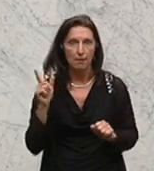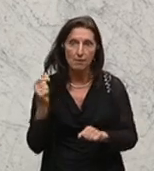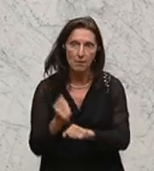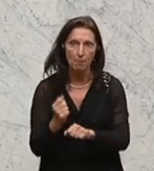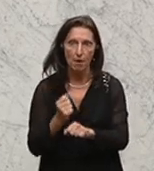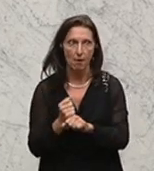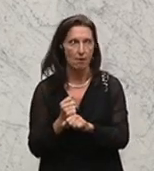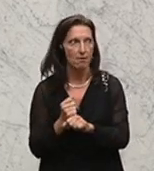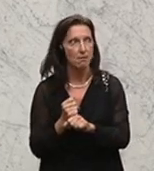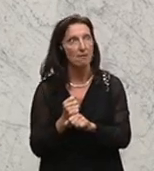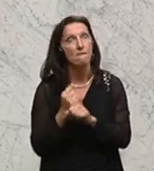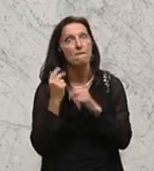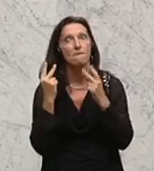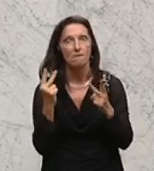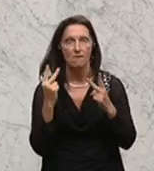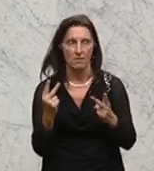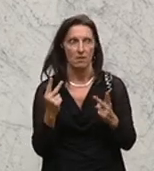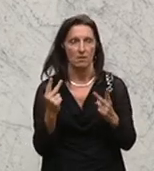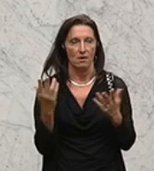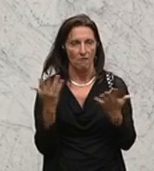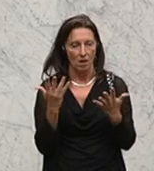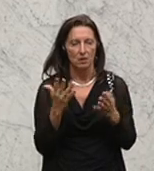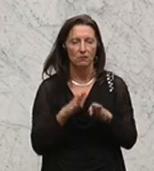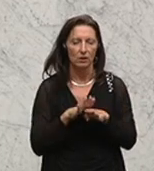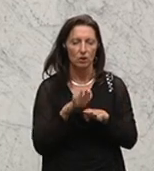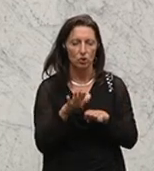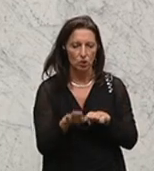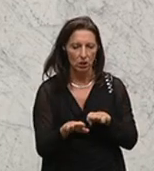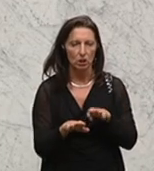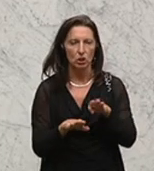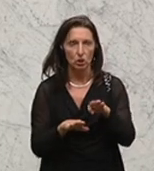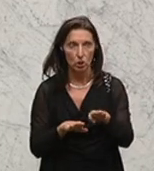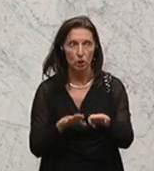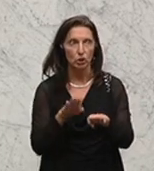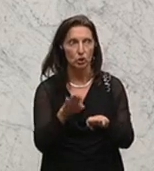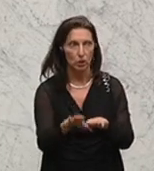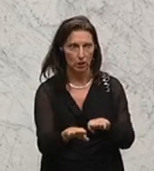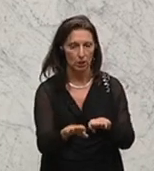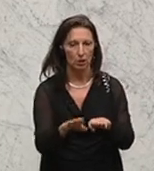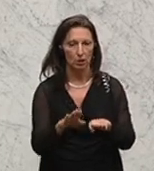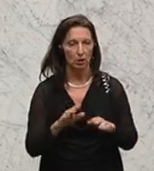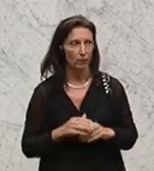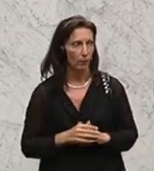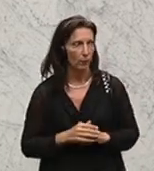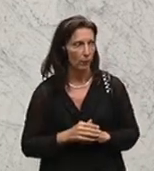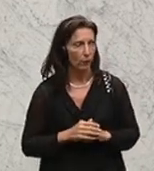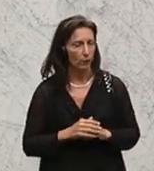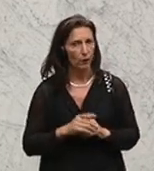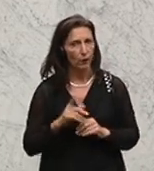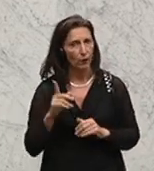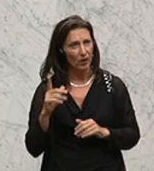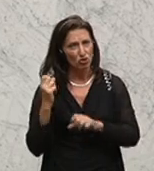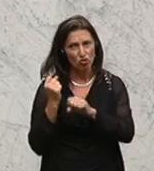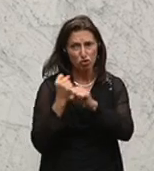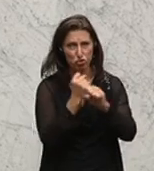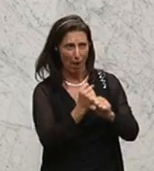was wichtig und richtig war, nämlich einen Schritt nach dem anderen gesetzt, um die Ermittlungsarbeit im Kampf gegen die